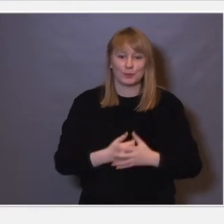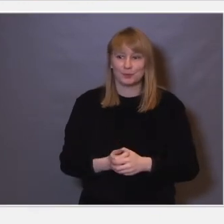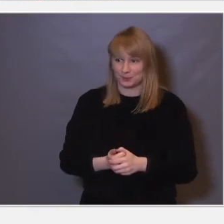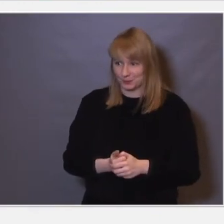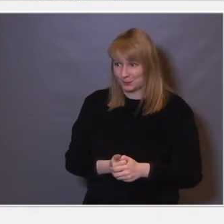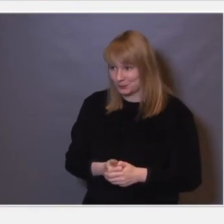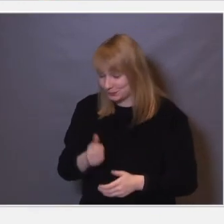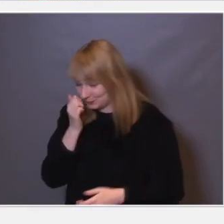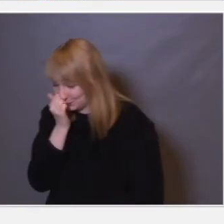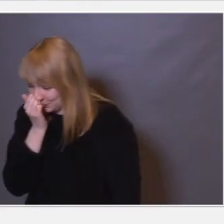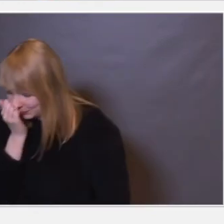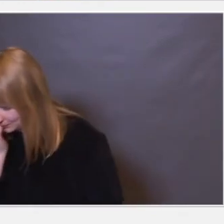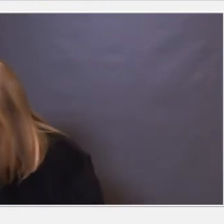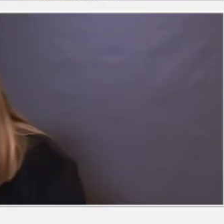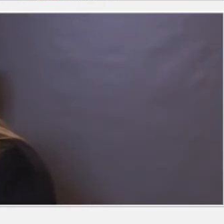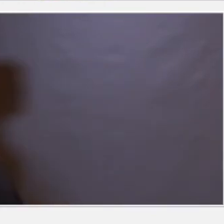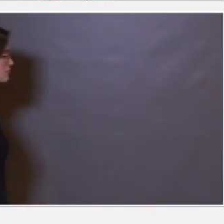Så jeg tenkte bare å avslutte med det.